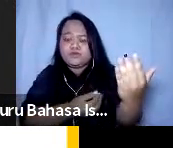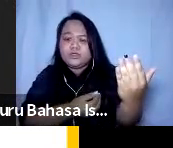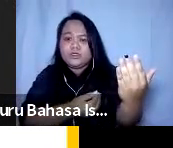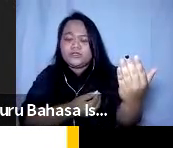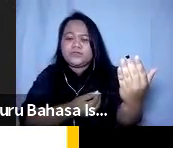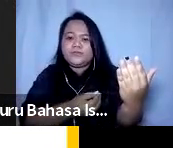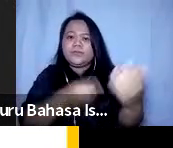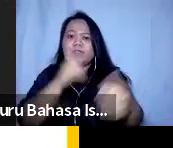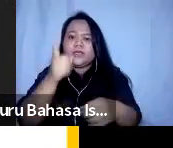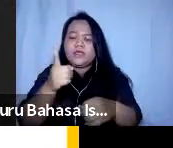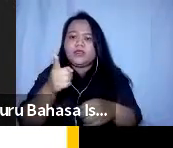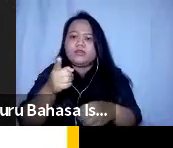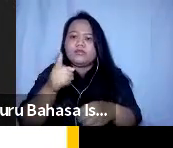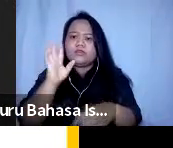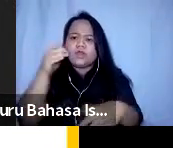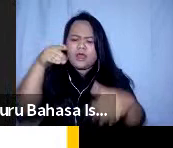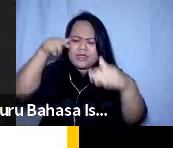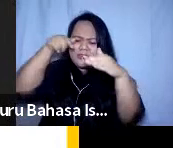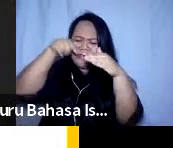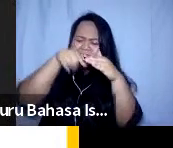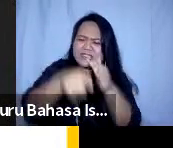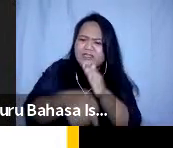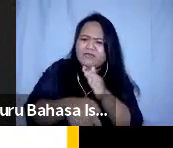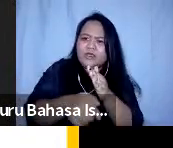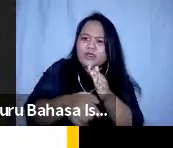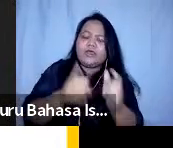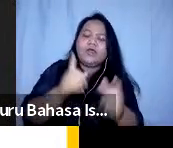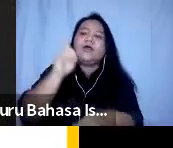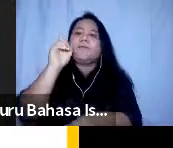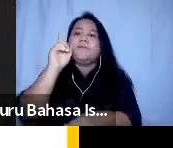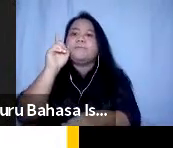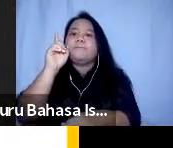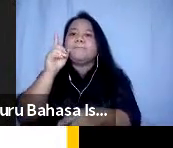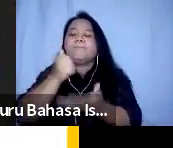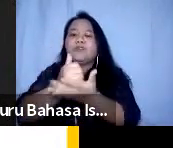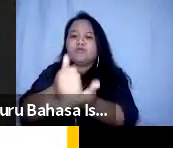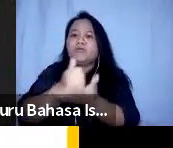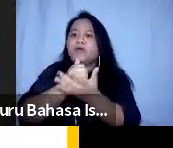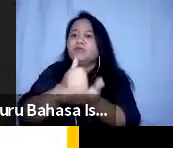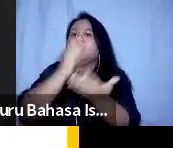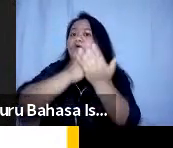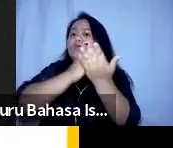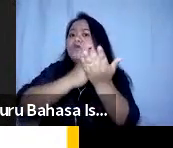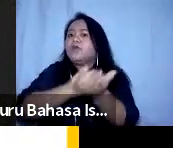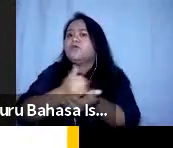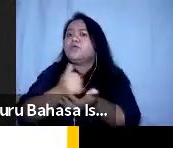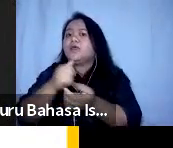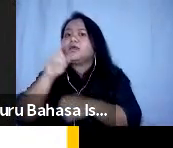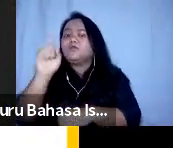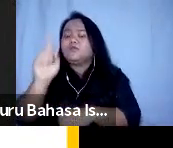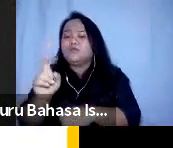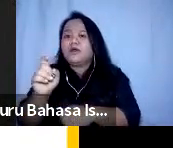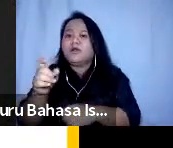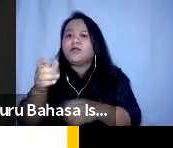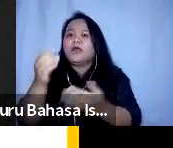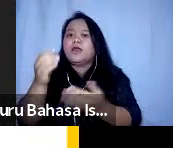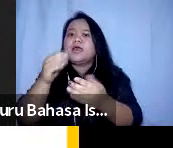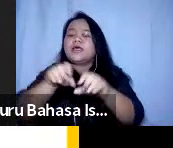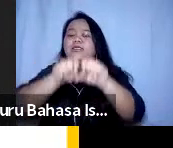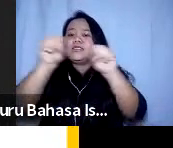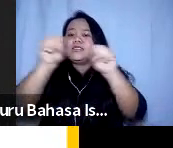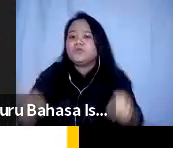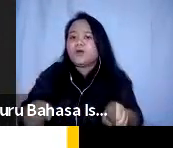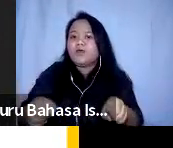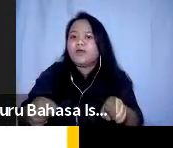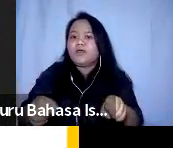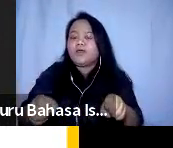menyebabkan tidak spesifiknya bantuan atau dasar kebutuhan yang akan diberikan sesuai dengan kebutuhan masing-masing